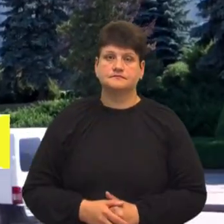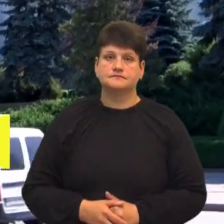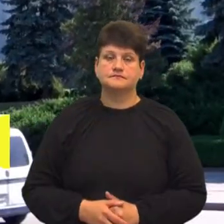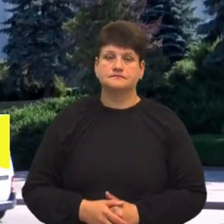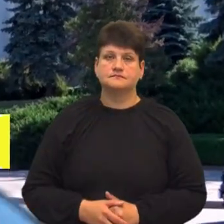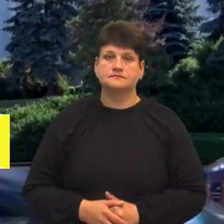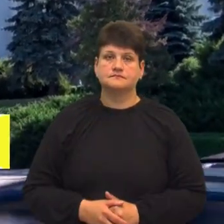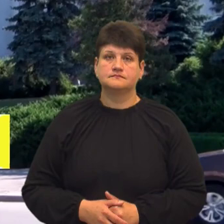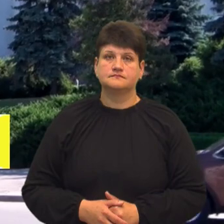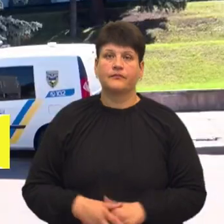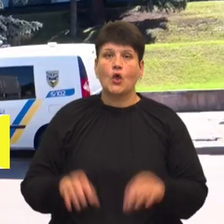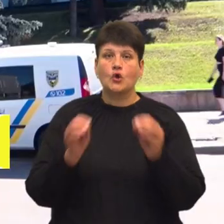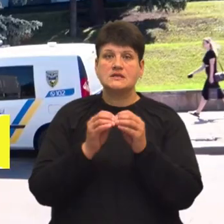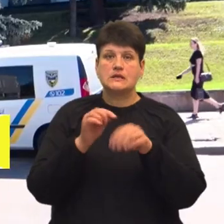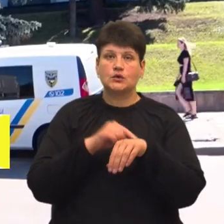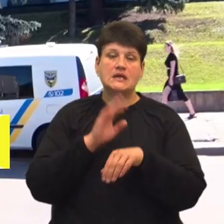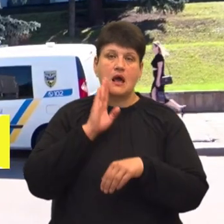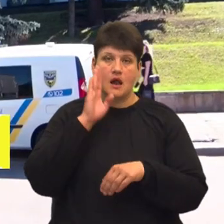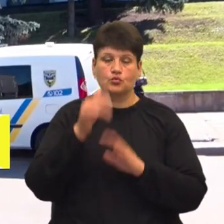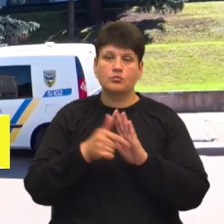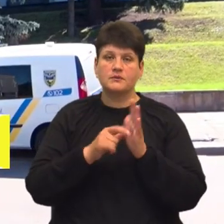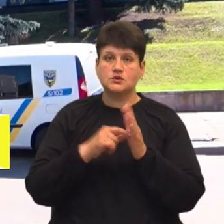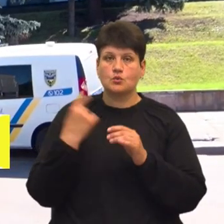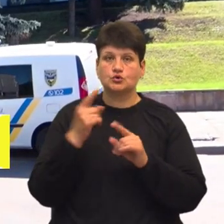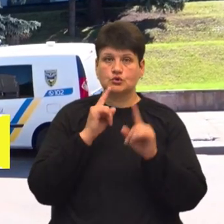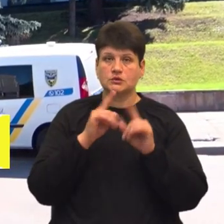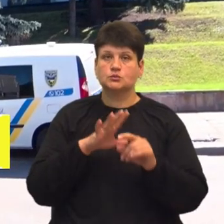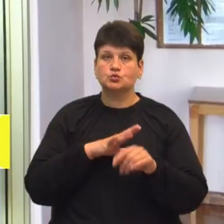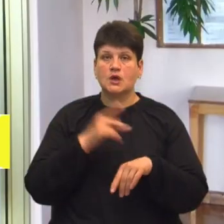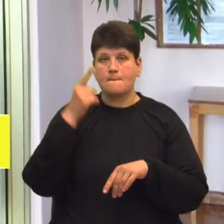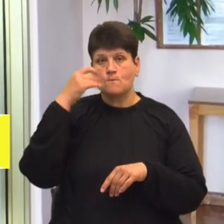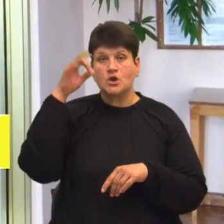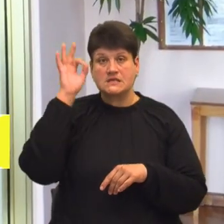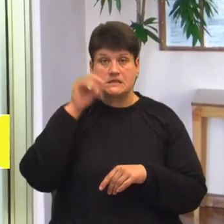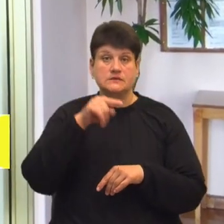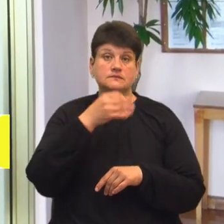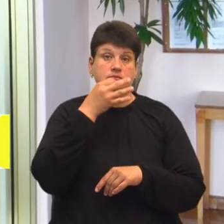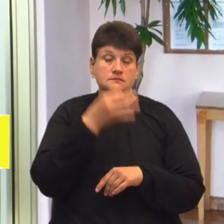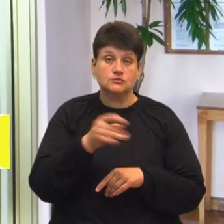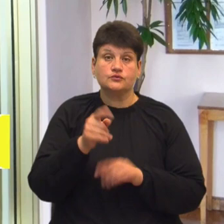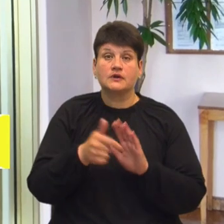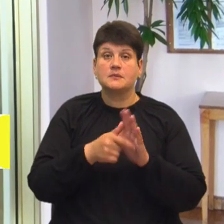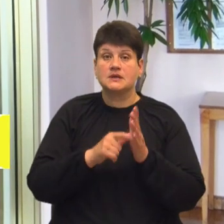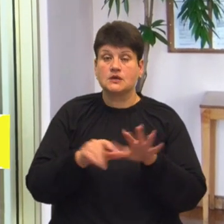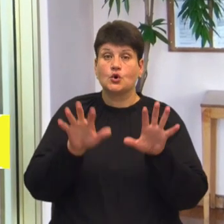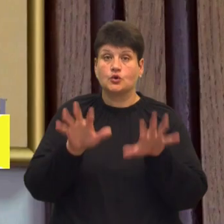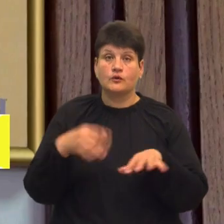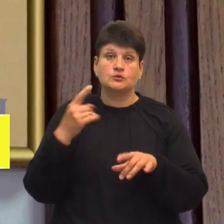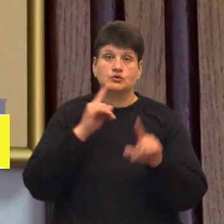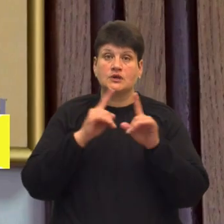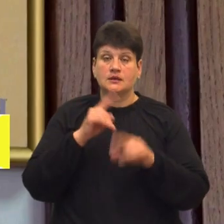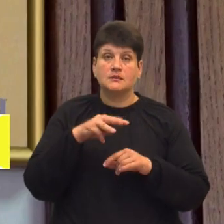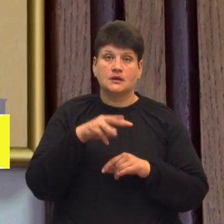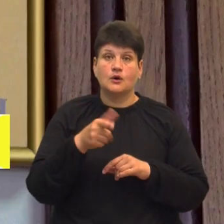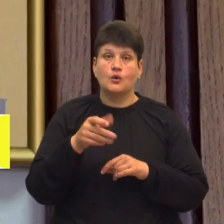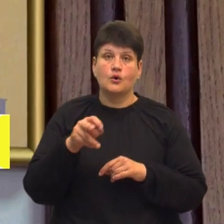О 10-й годині ранку в приміщенні обласної ради були поліцейські. Вони повідомили, що у кабінеті голови облради Михайла Головка